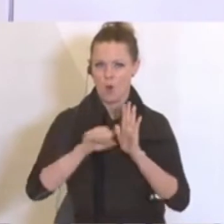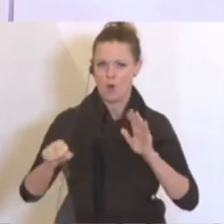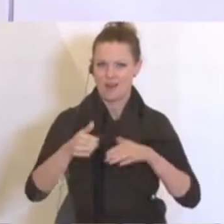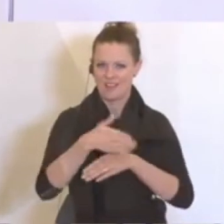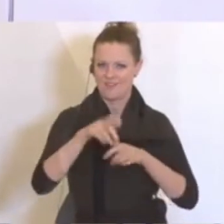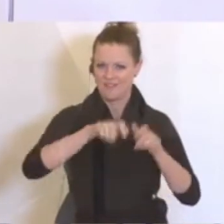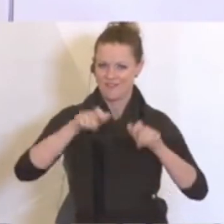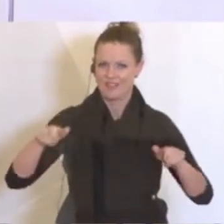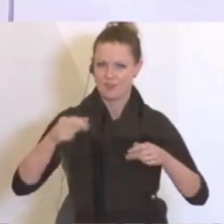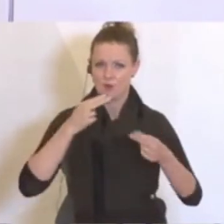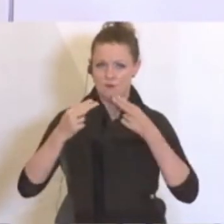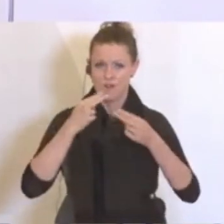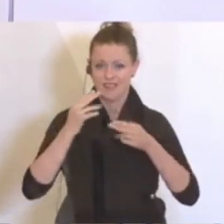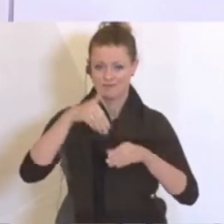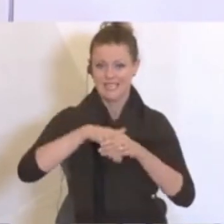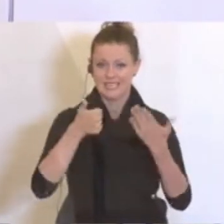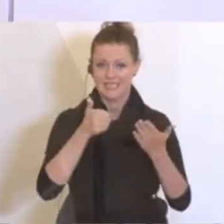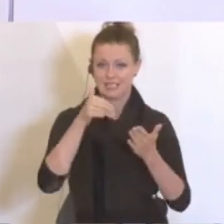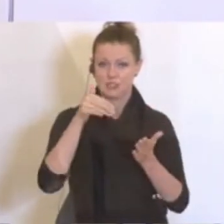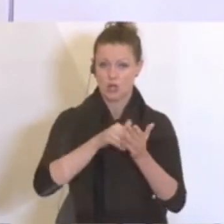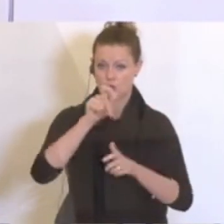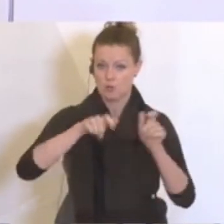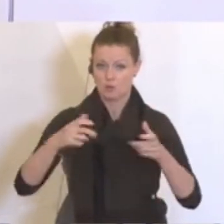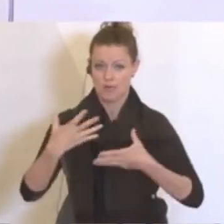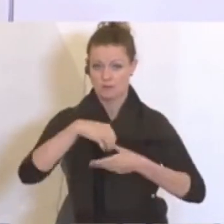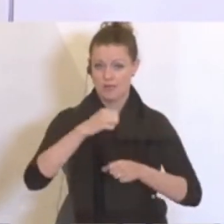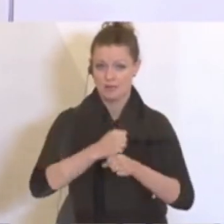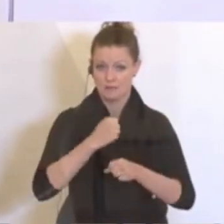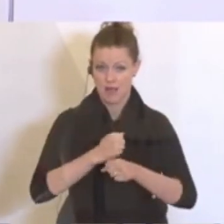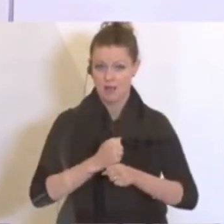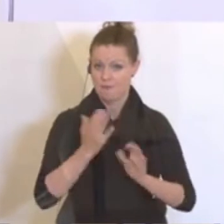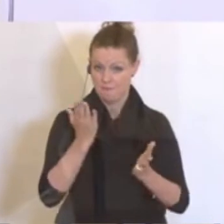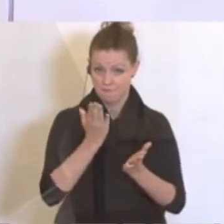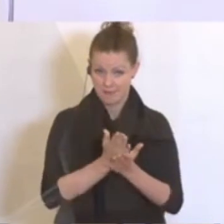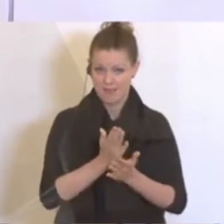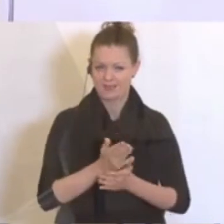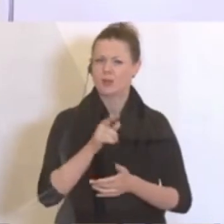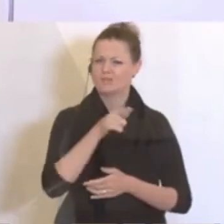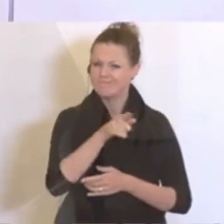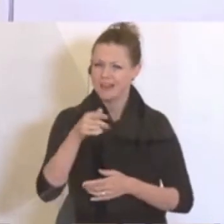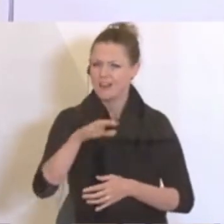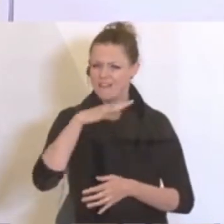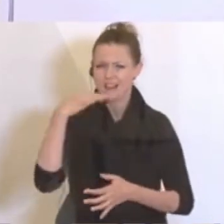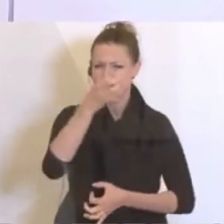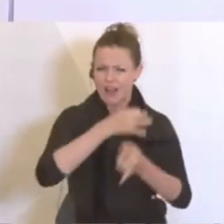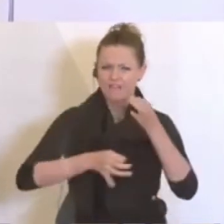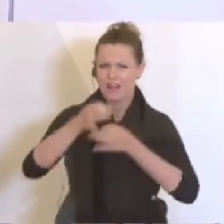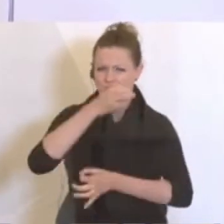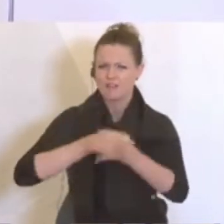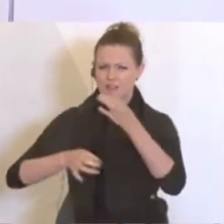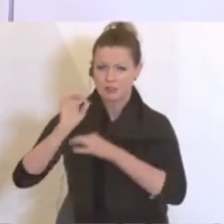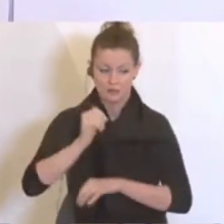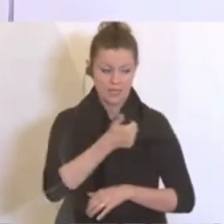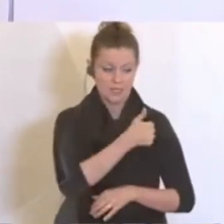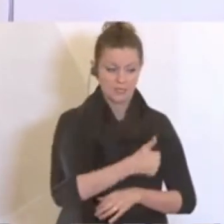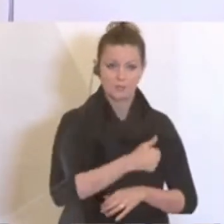.000 Teilnehmern aus ganz Österreich absolviert. Viele der Fragen, die dort gestellt wurden, haben natürlich auf der einen